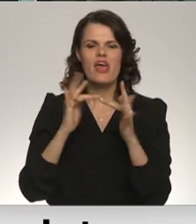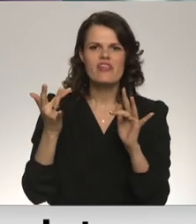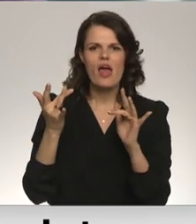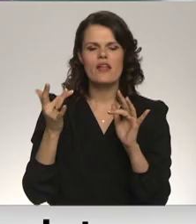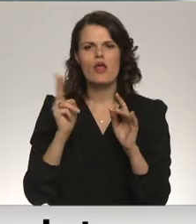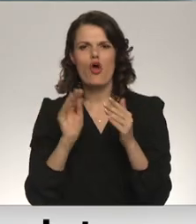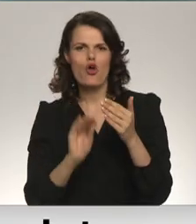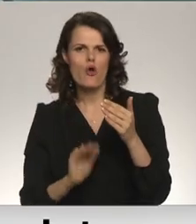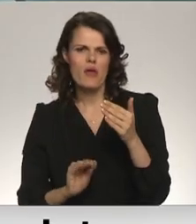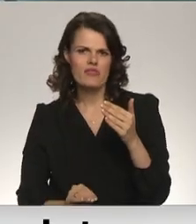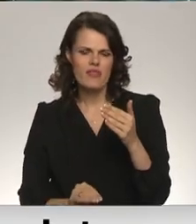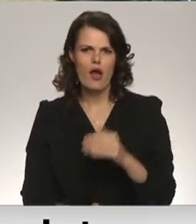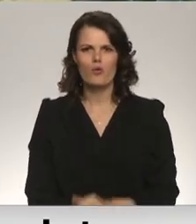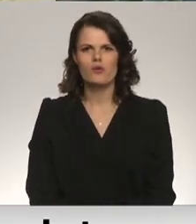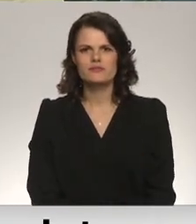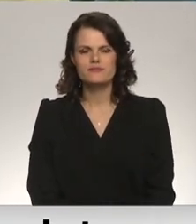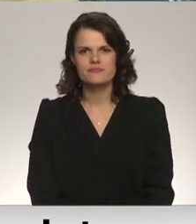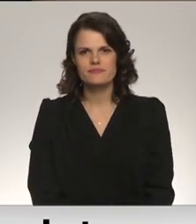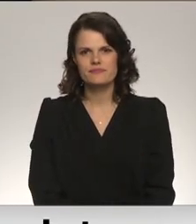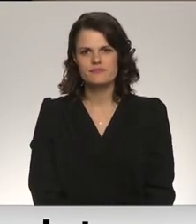fórumos. Kārlis Miksons, Ivans Milovs, Latvijas televīzija